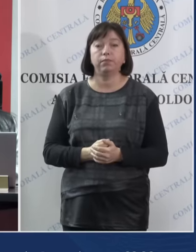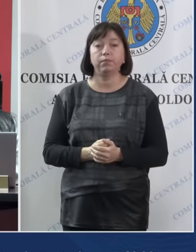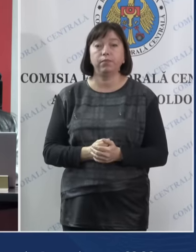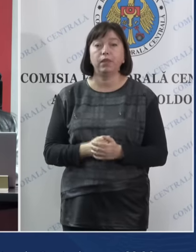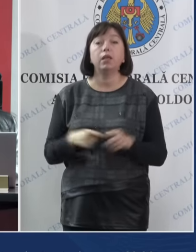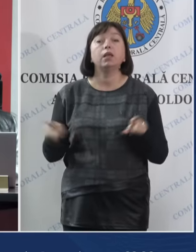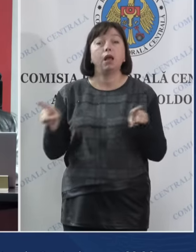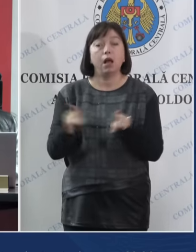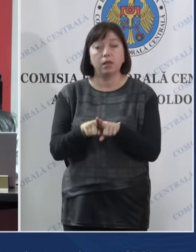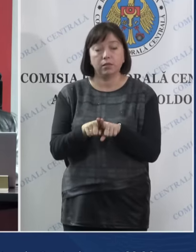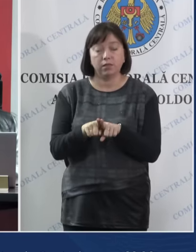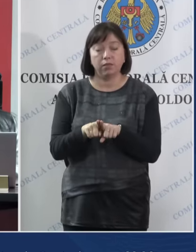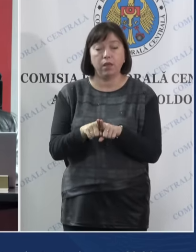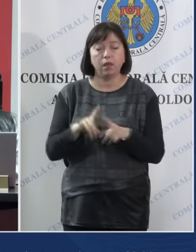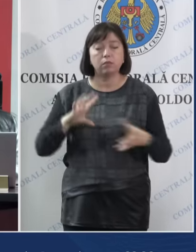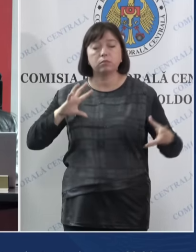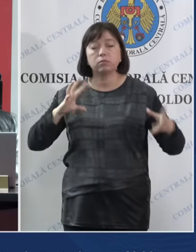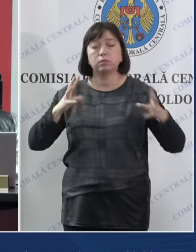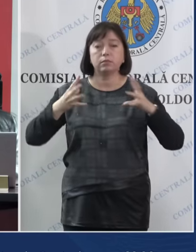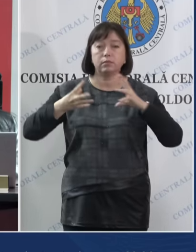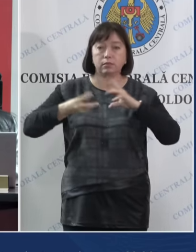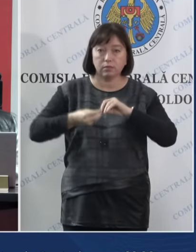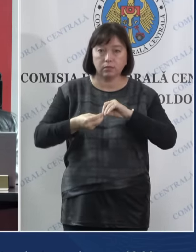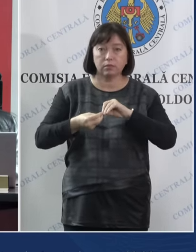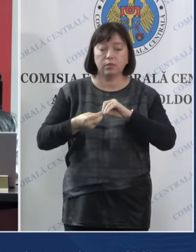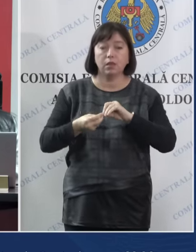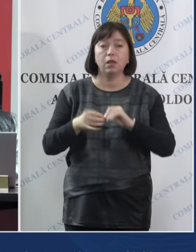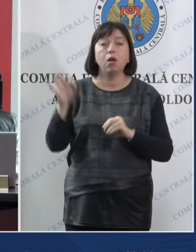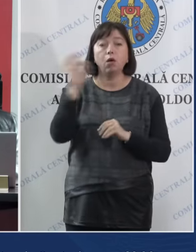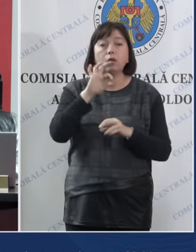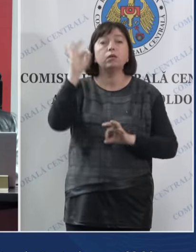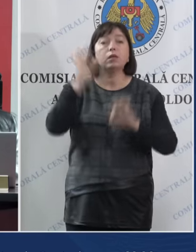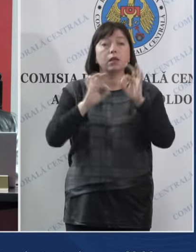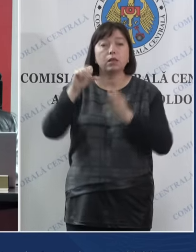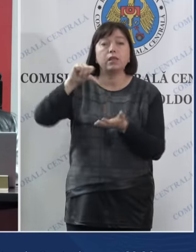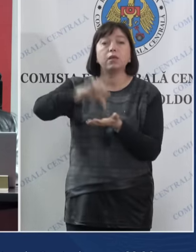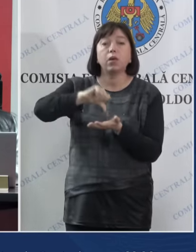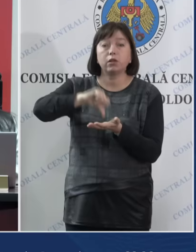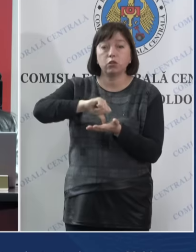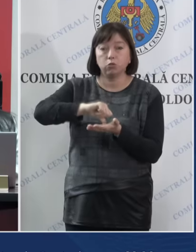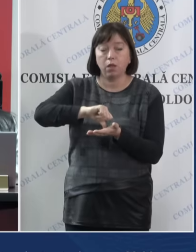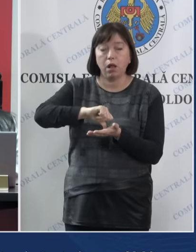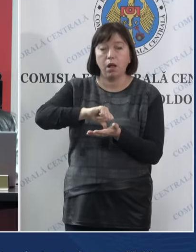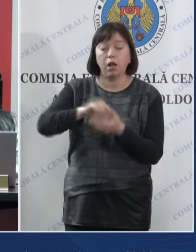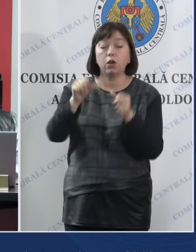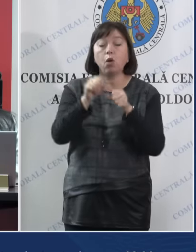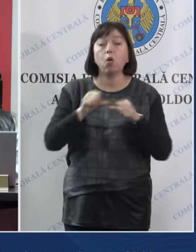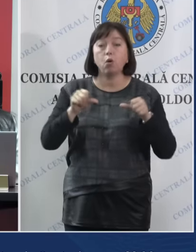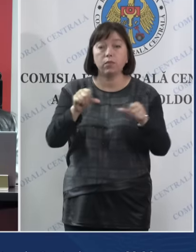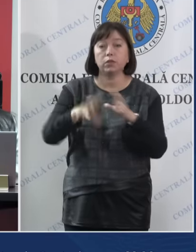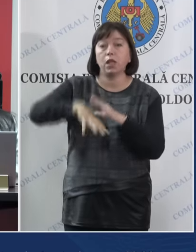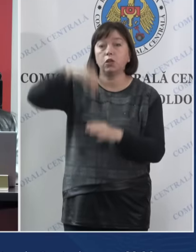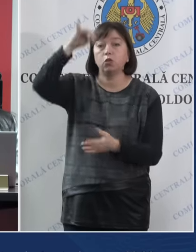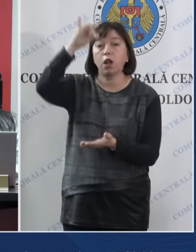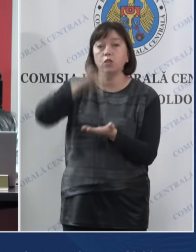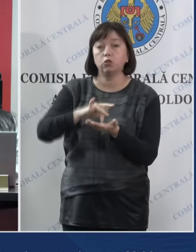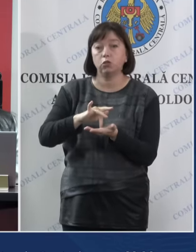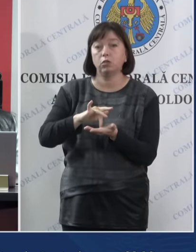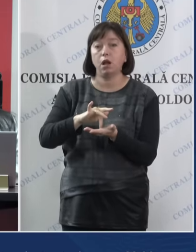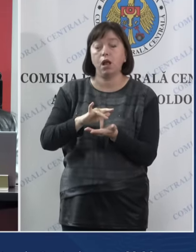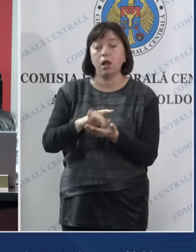Astfel, reișind din datele preliminare privind rata de participare, Comisia Electorală